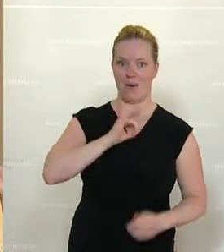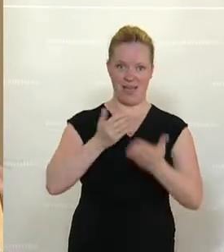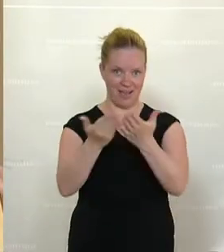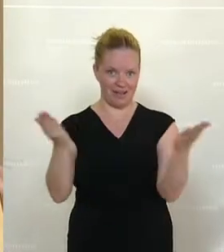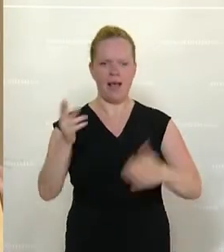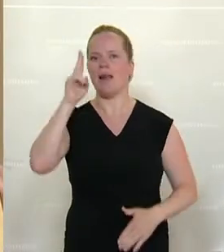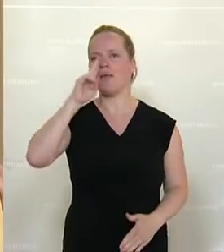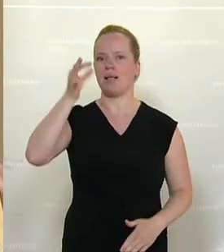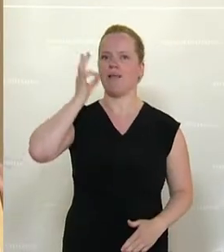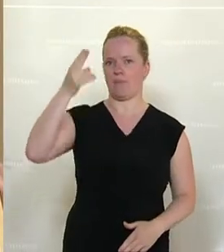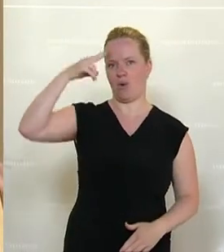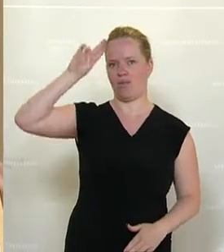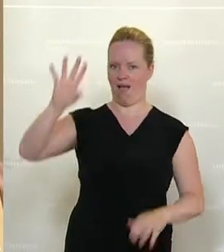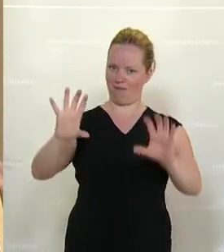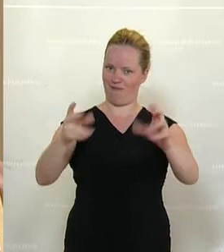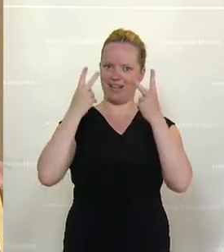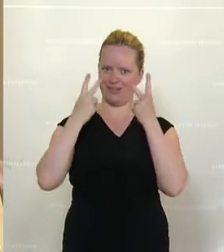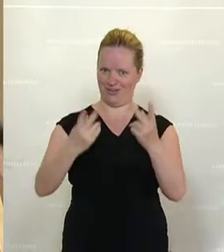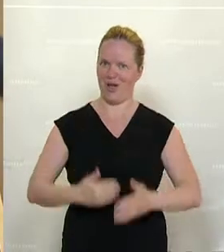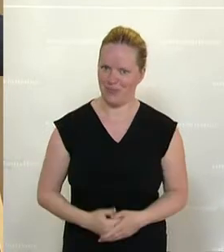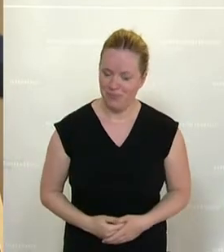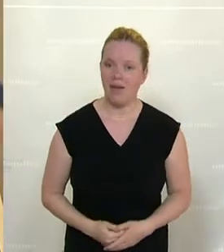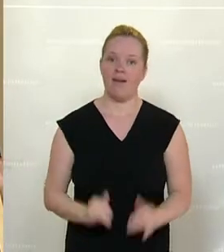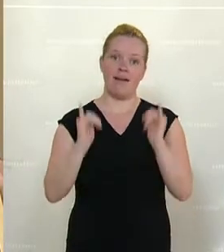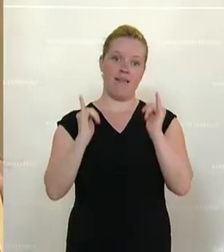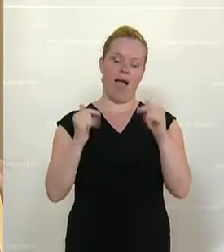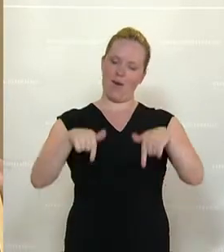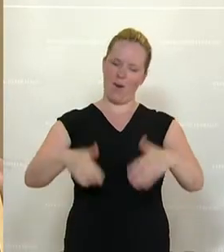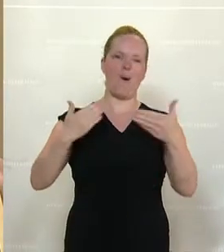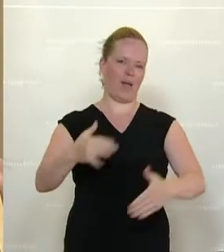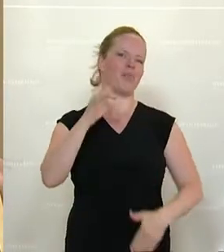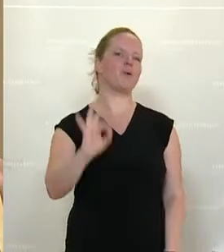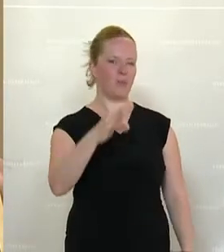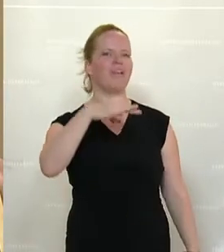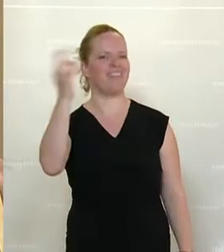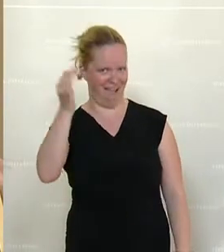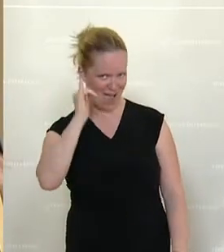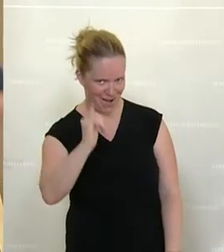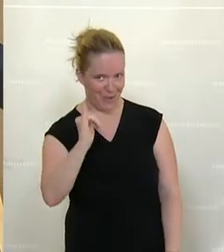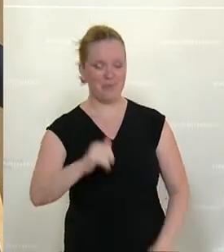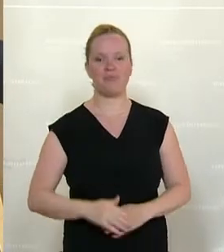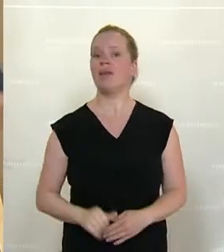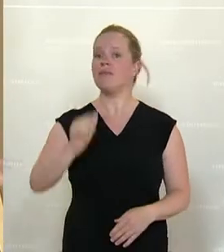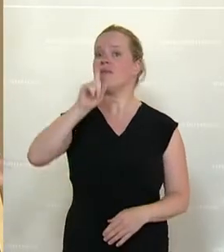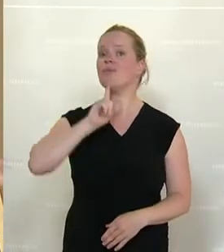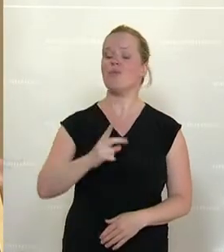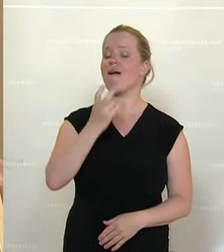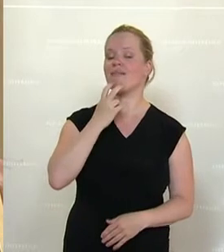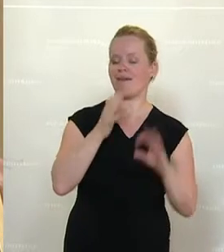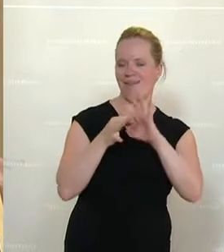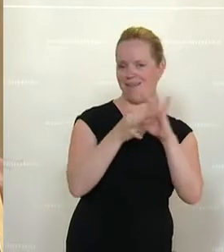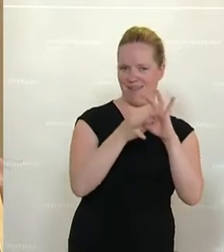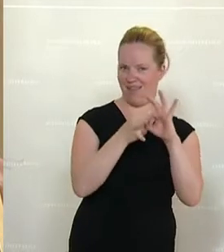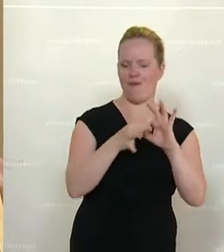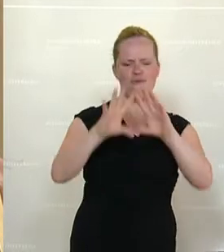liebe Damen und Herren an den Fernsehbildschirmen. Ja, es ist ein guter Tag heute, nicht nur für die Energie, sondern